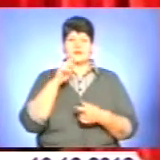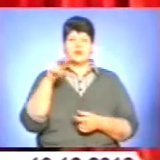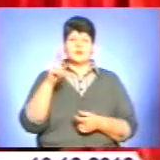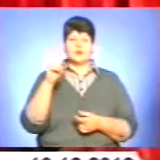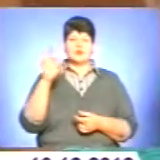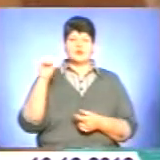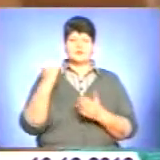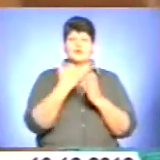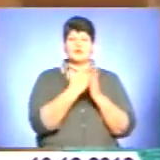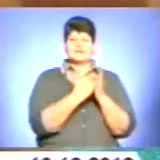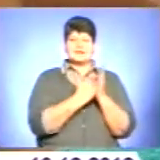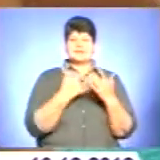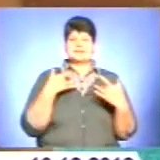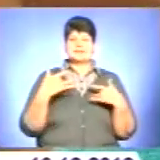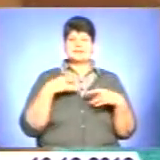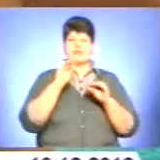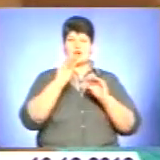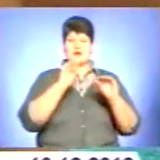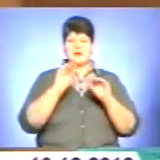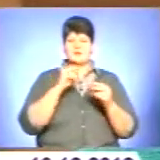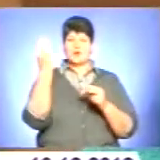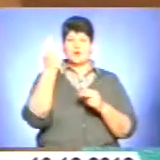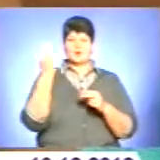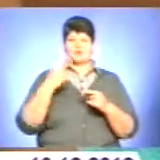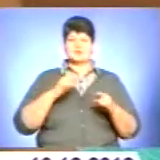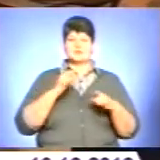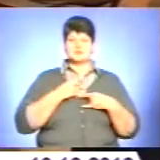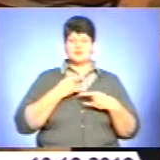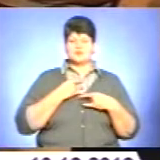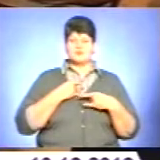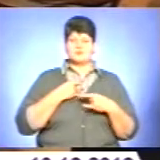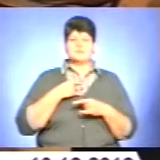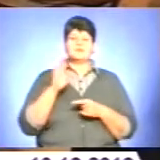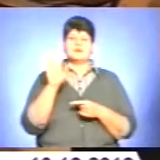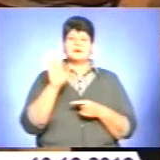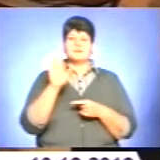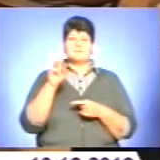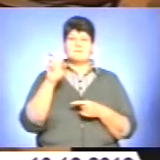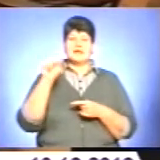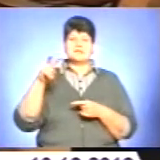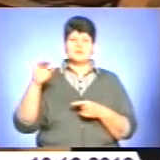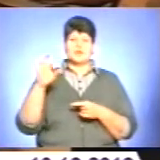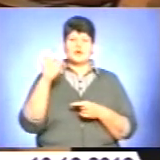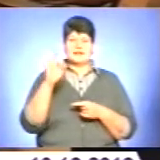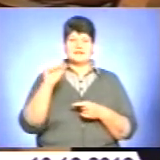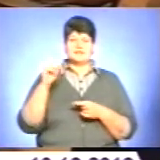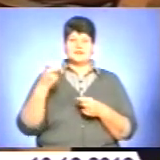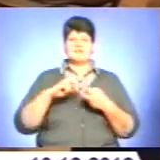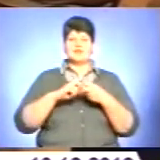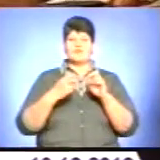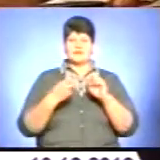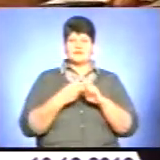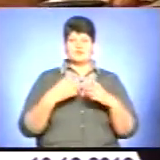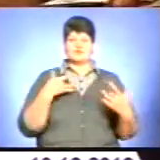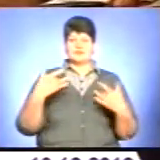У номінації за сценографією перемогла художник з кустюмом вистави «Фатальні жінки» Бальзамінова Олена Андрійчук Івано-Франківського